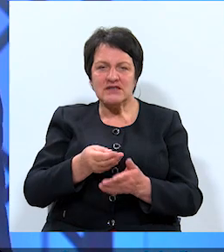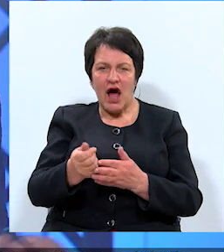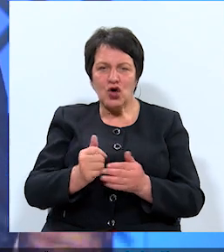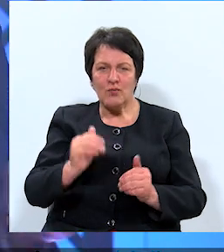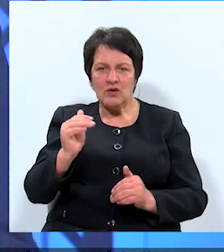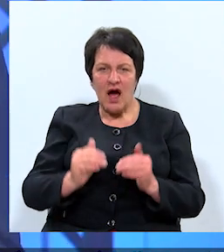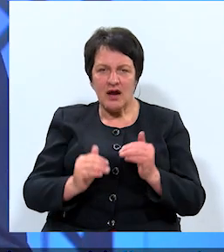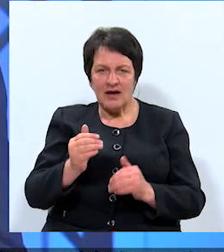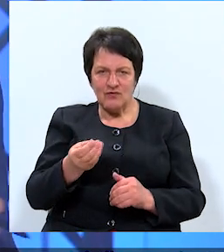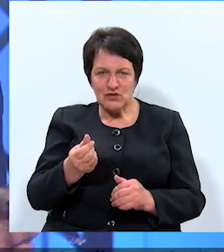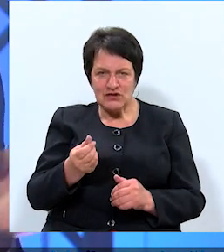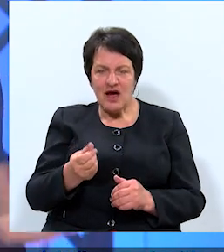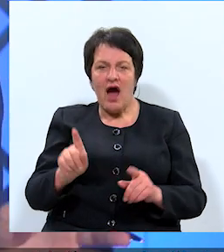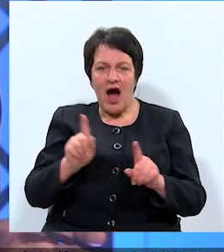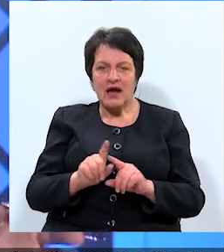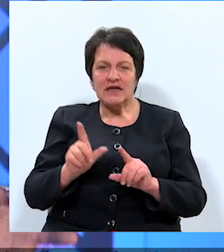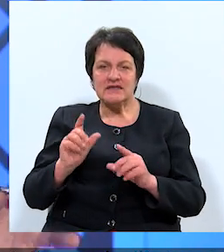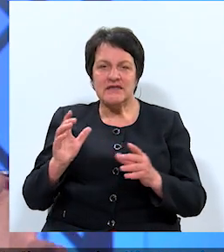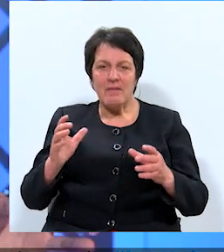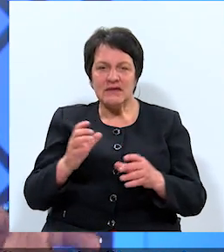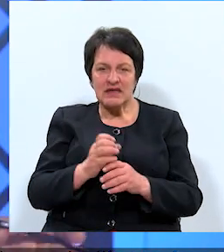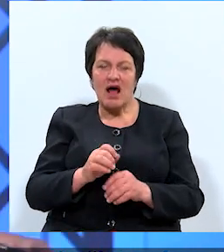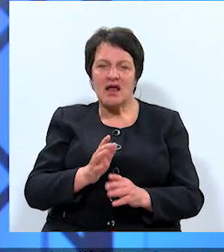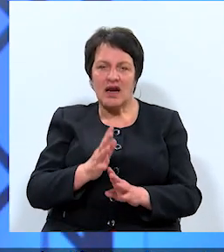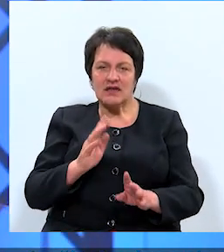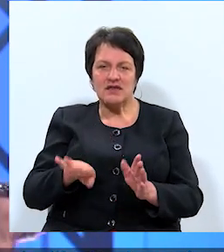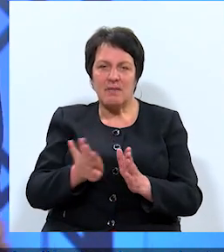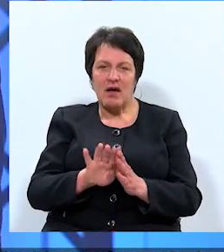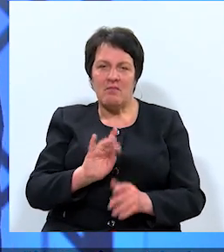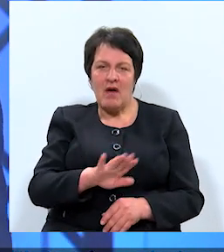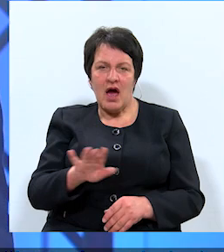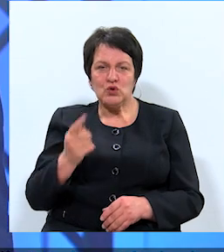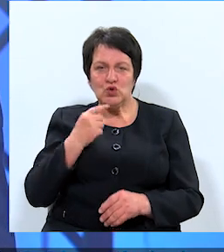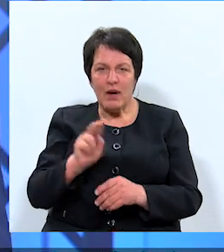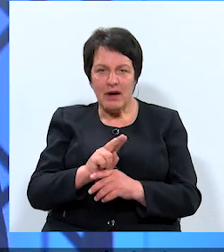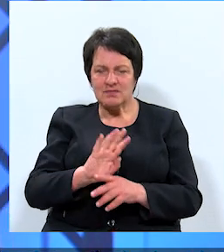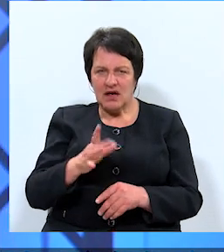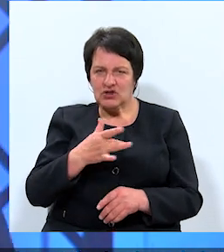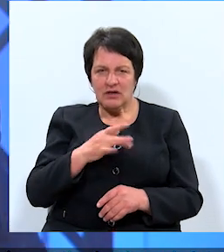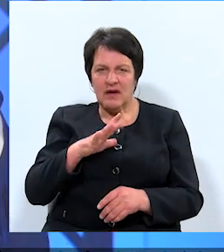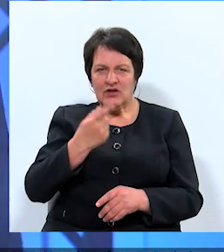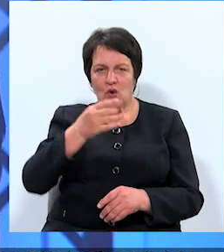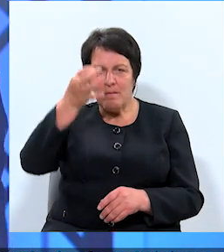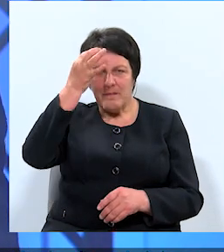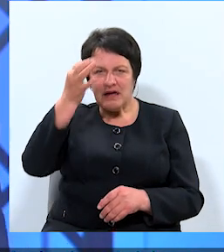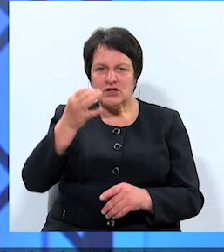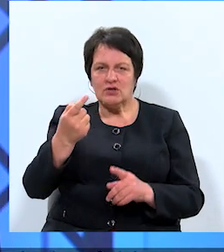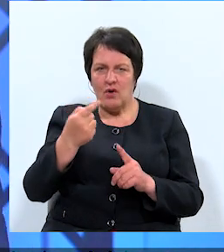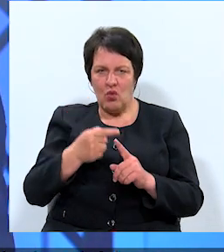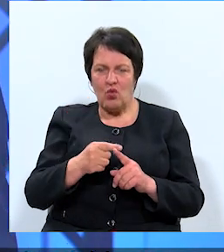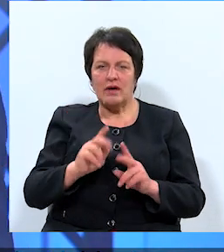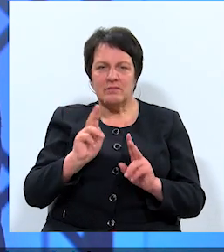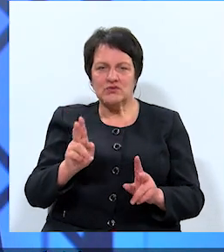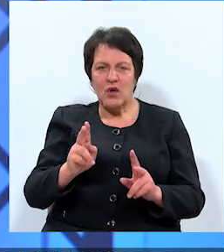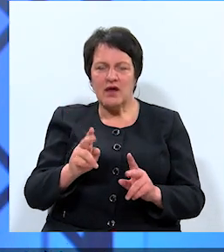arī samazināt rindas pie bērnu zobārstiem, kas bija šķiet viens no precīzākajiem un izmērāmākajiem